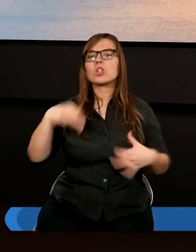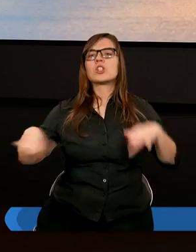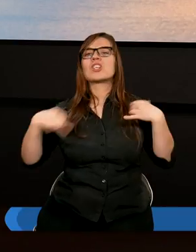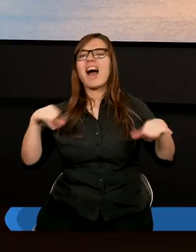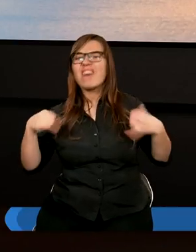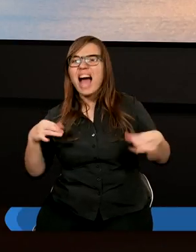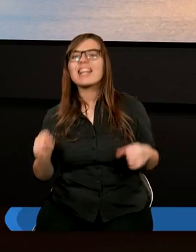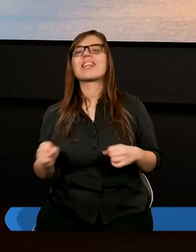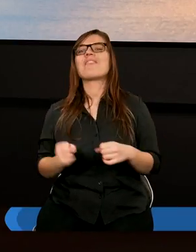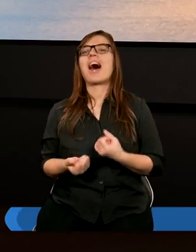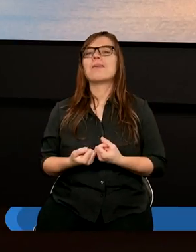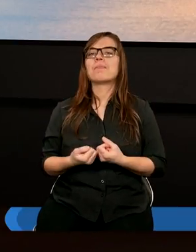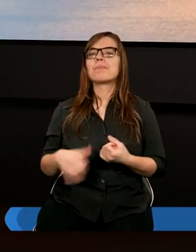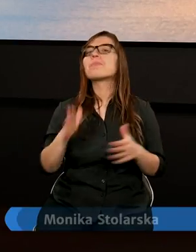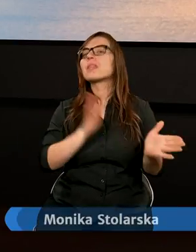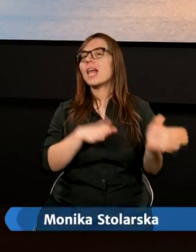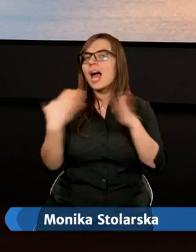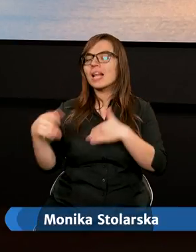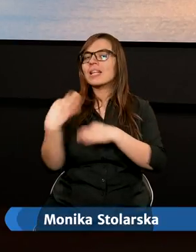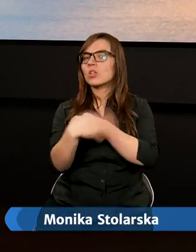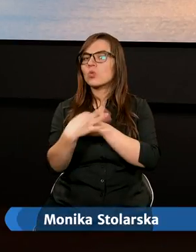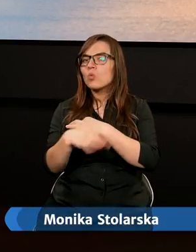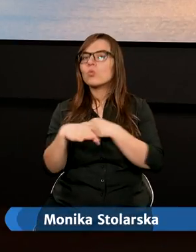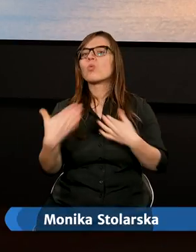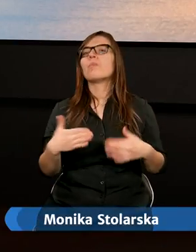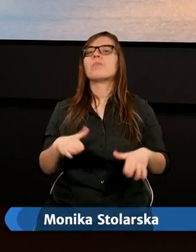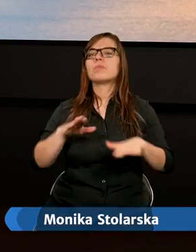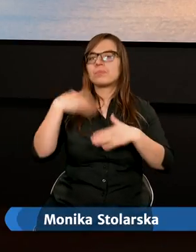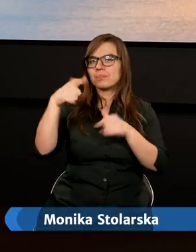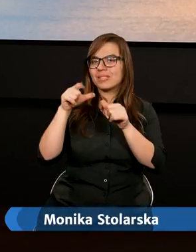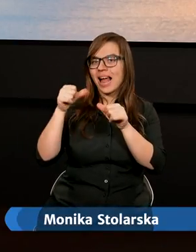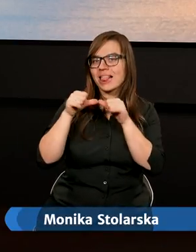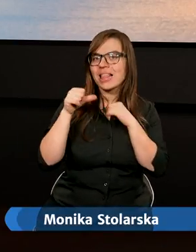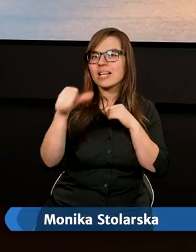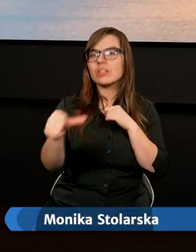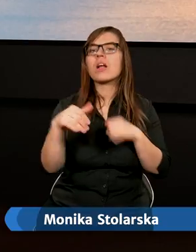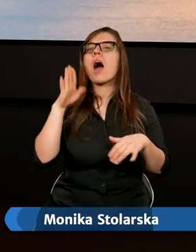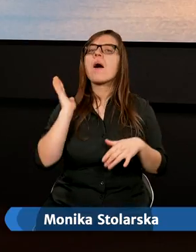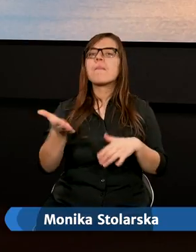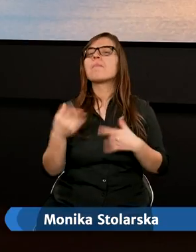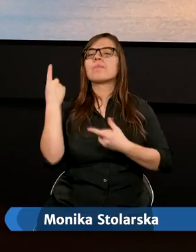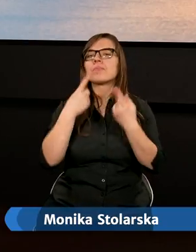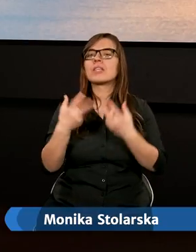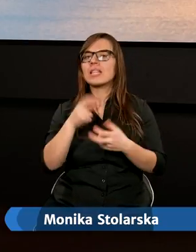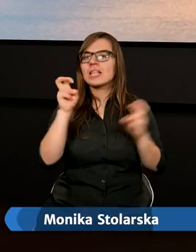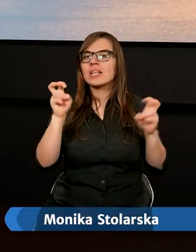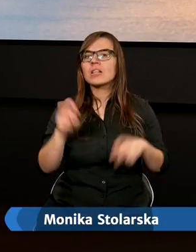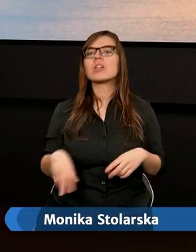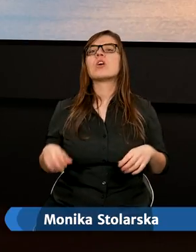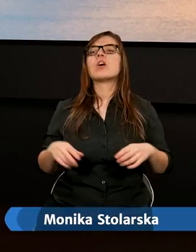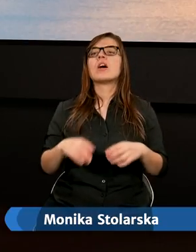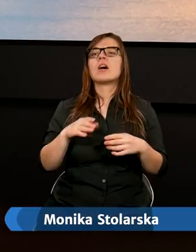szafarstwa. Następne studium odbędzie się za tydzień. Będzie nosiło tytuł